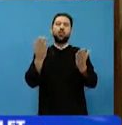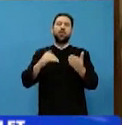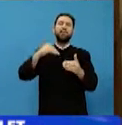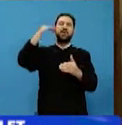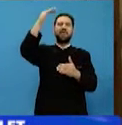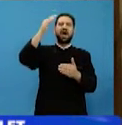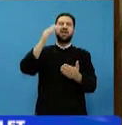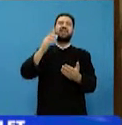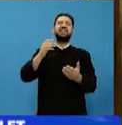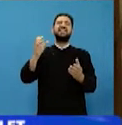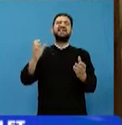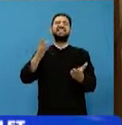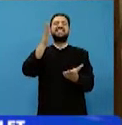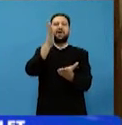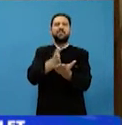dreptatea.